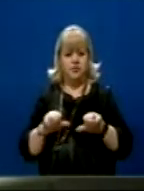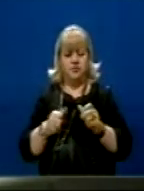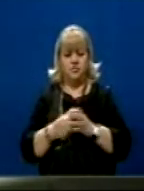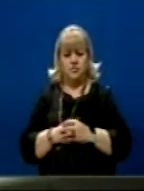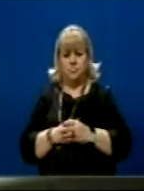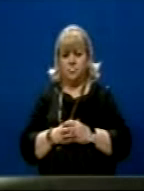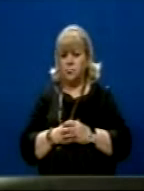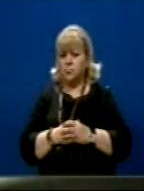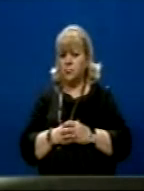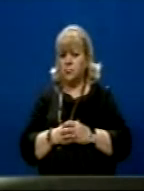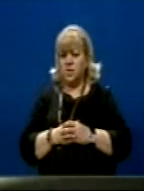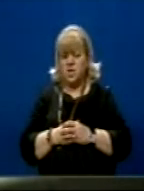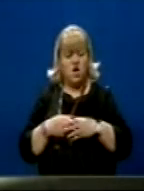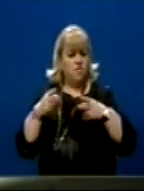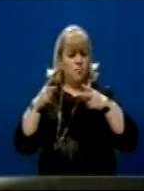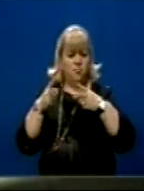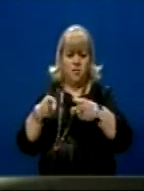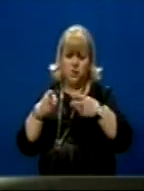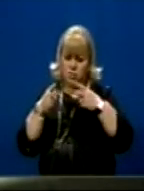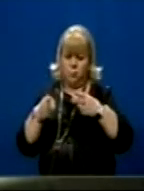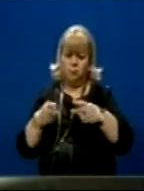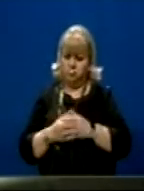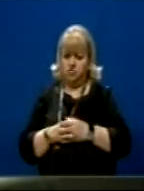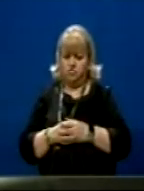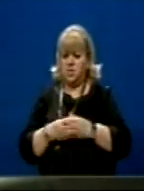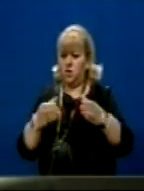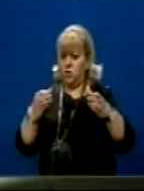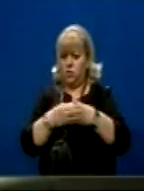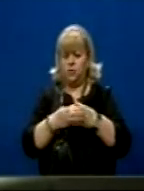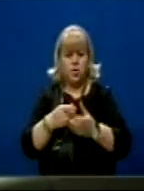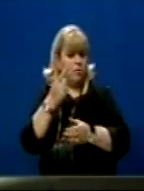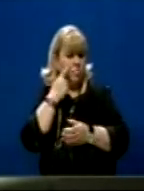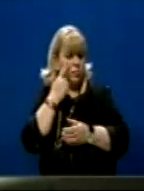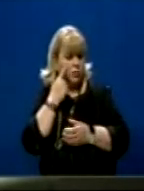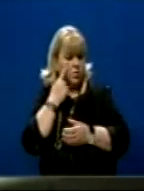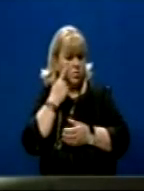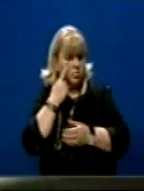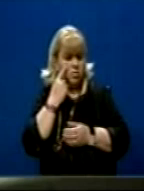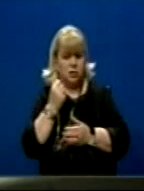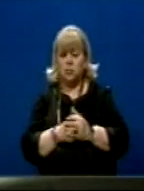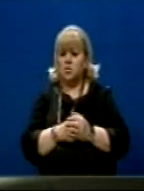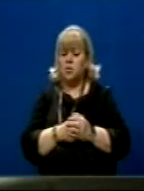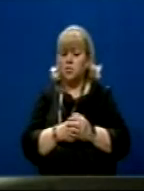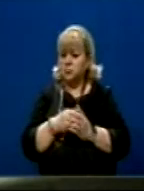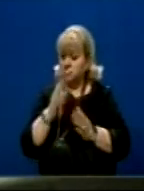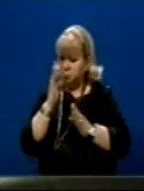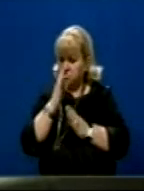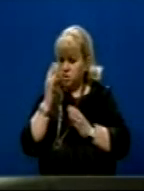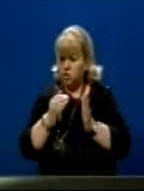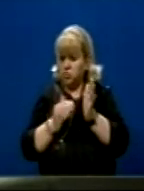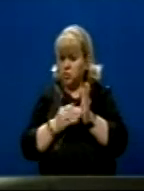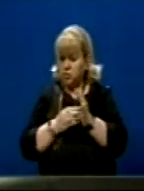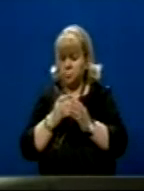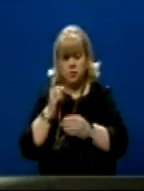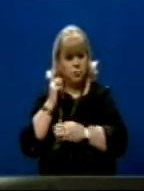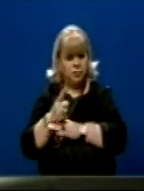Kjo është kulmi ofendimit për këtë kategori Që përpiqemi në një tjavem në dëshim Se për u deshka ta pa tjetër